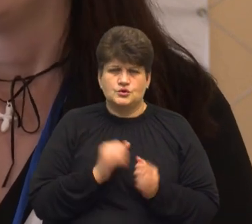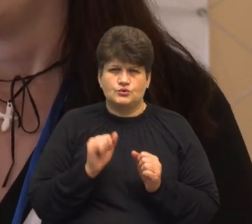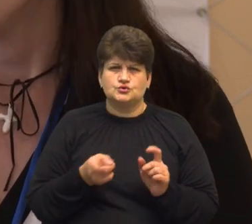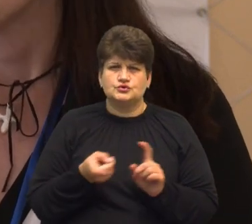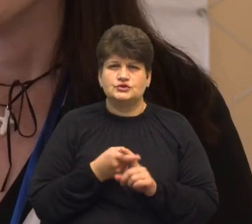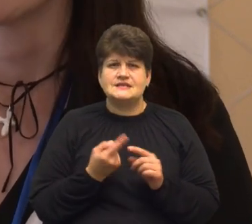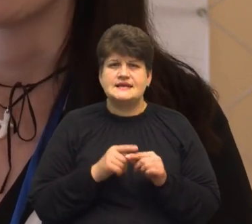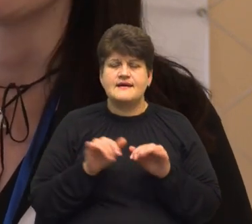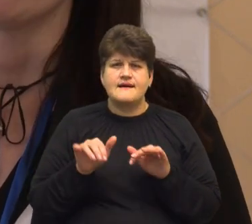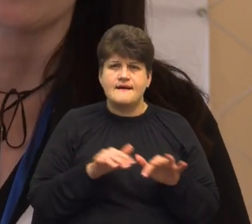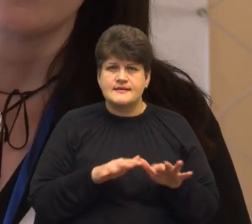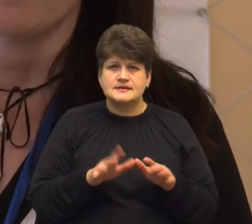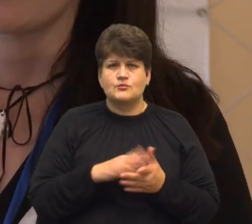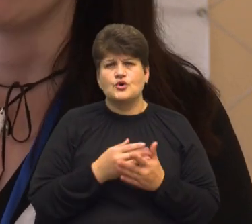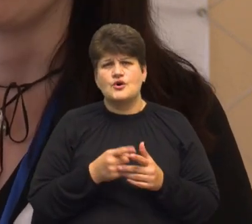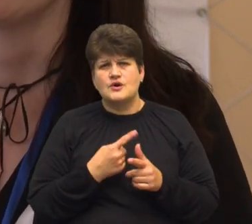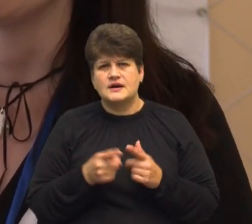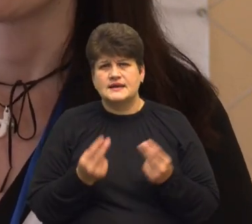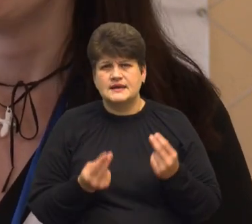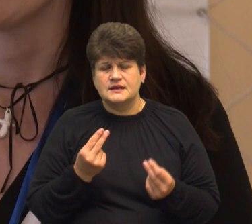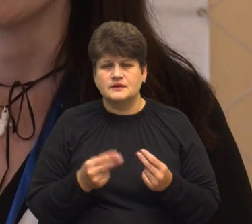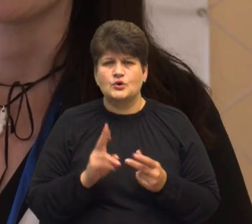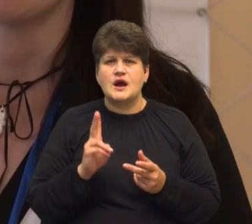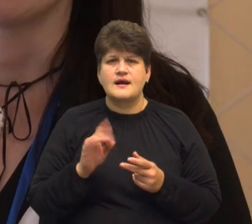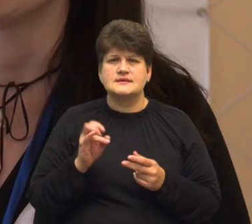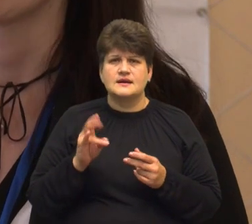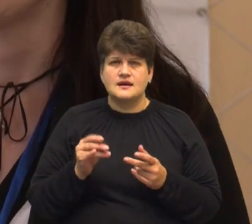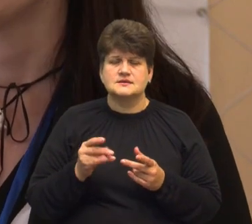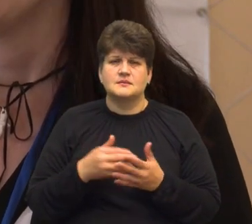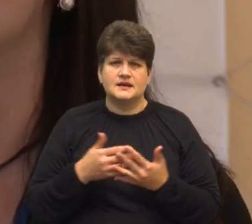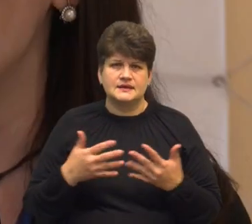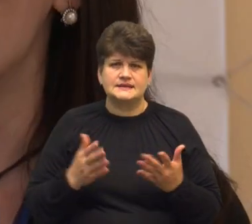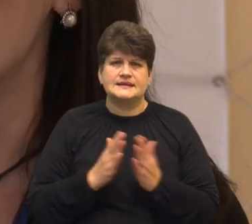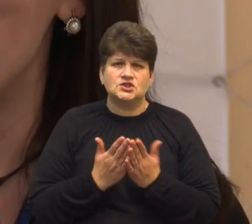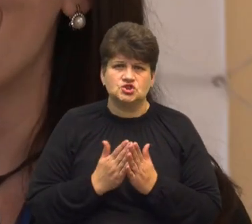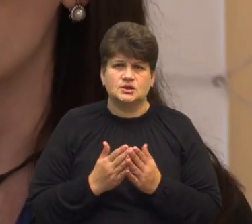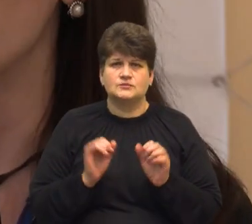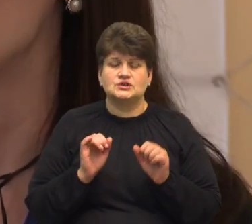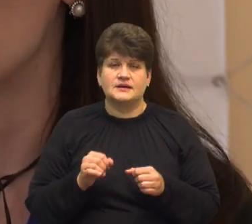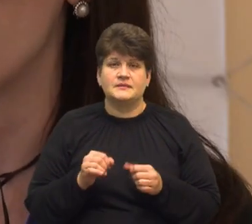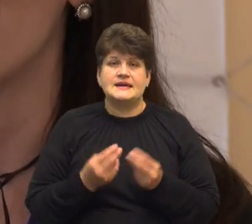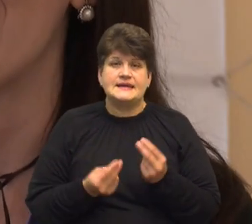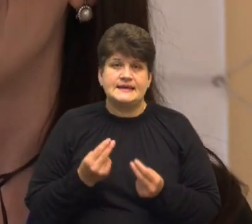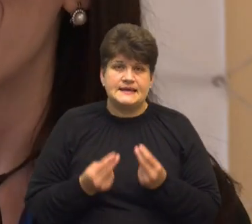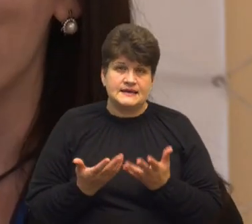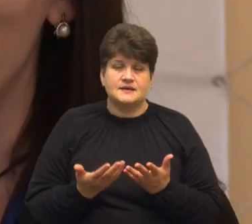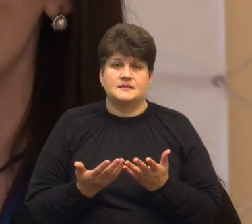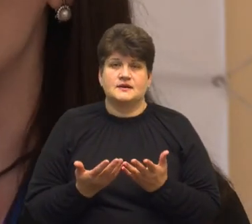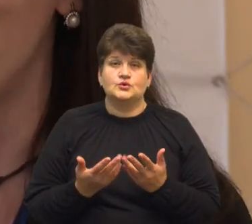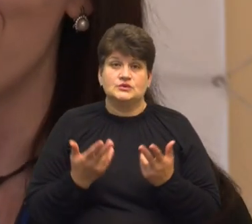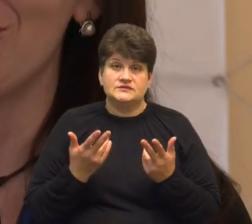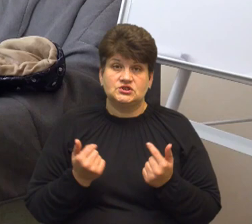або ж іграшками, або ж канцелярським приладдям, можливо книжками, можливо настільними іграми, і звичайно це